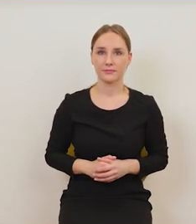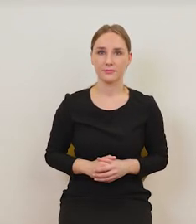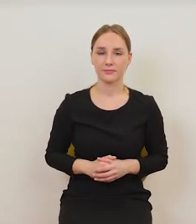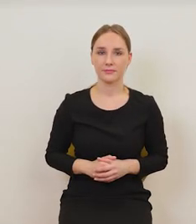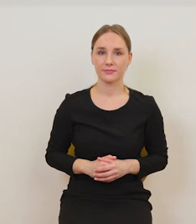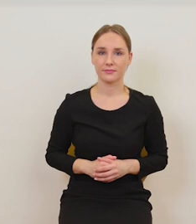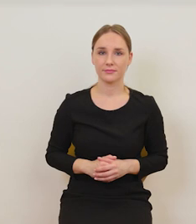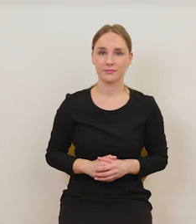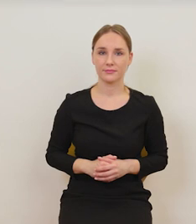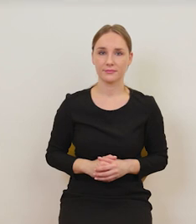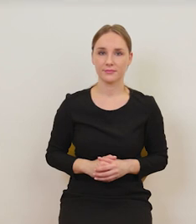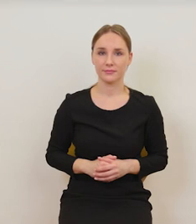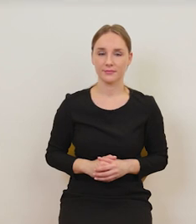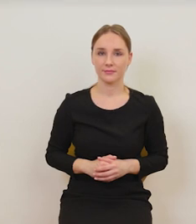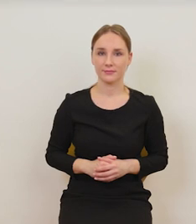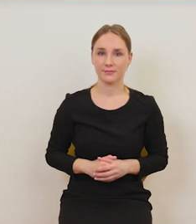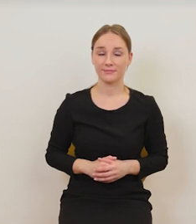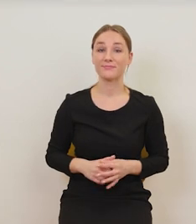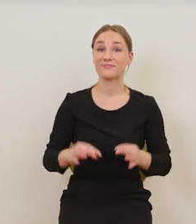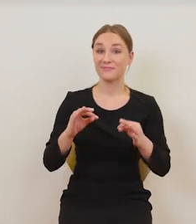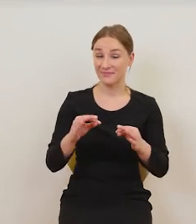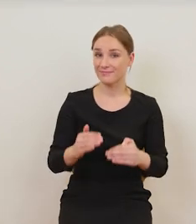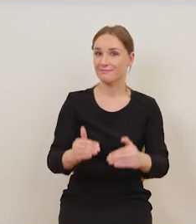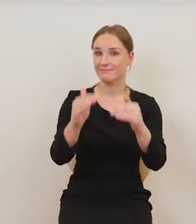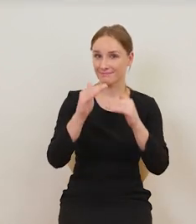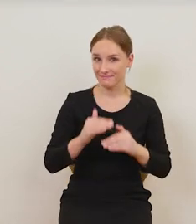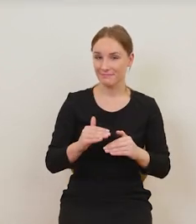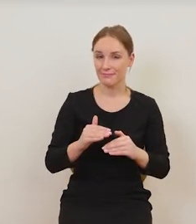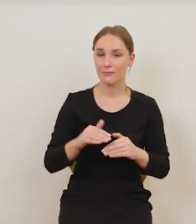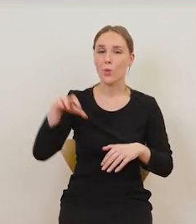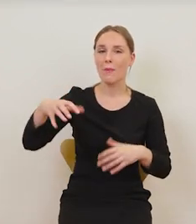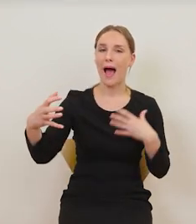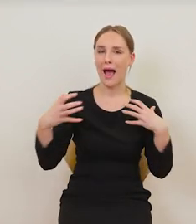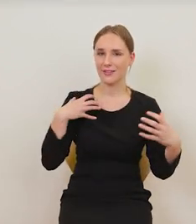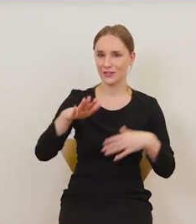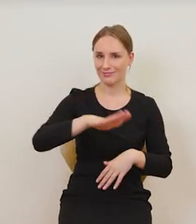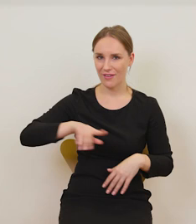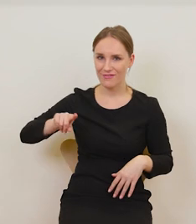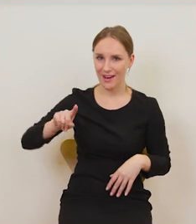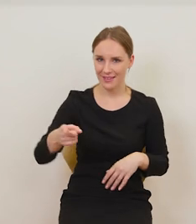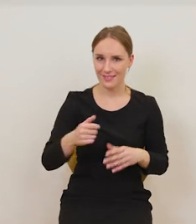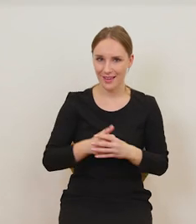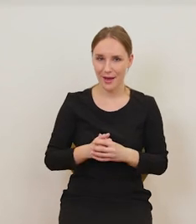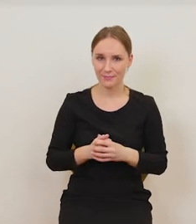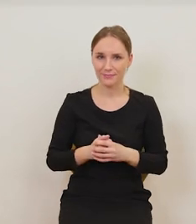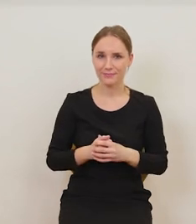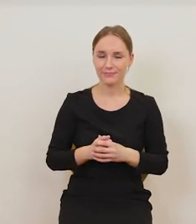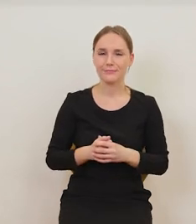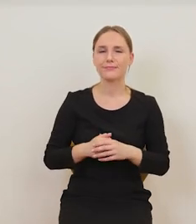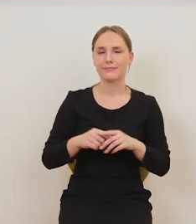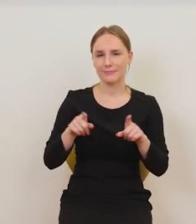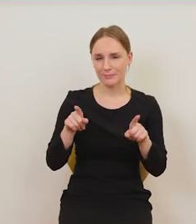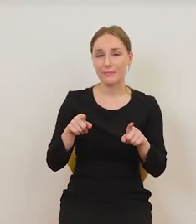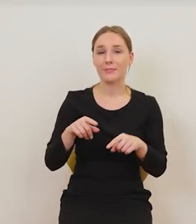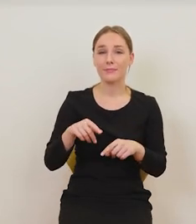Dochodzimy do bohemy francuskiej. Bohema francuska, potem większość Europy